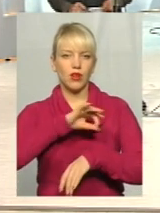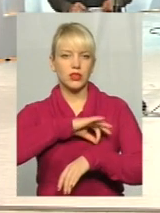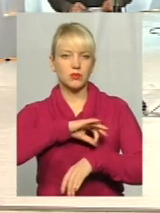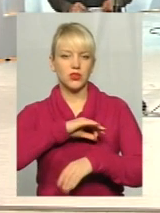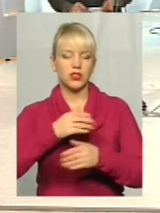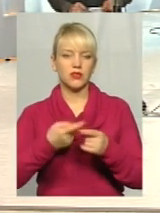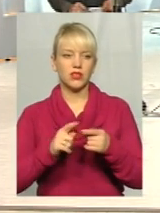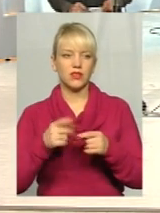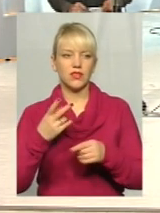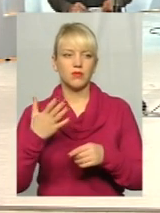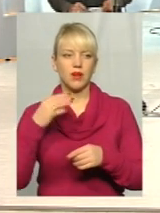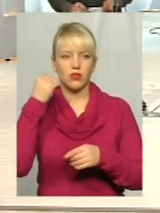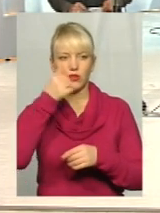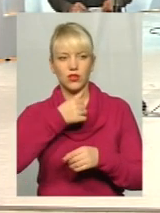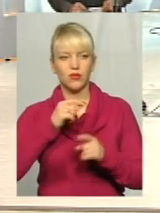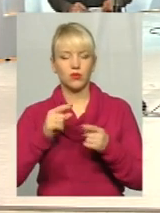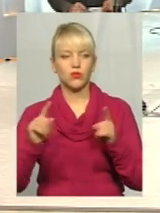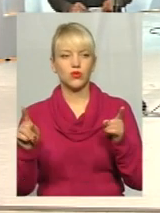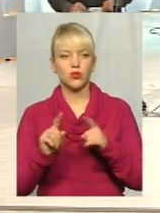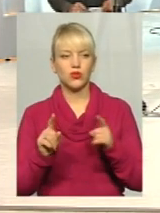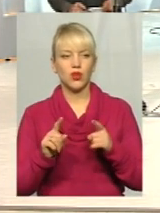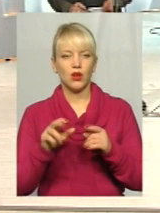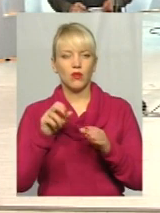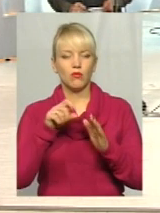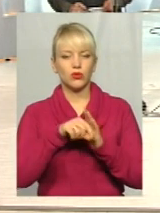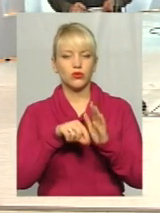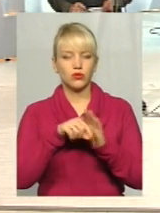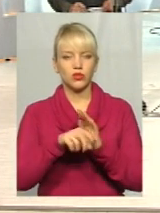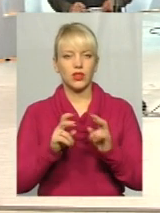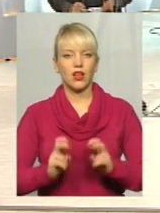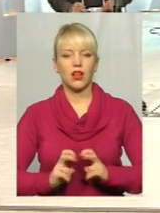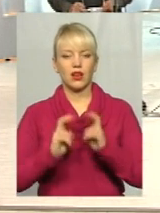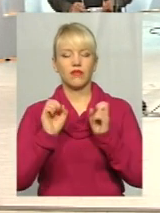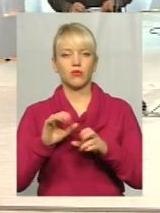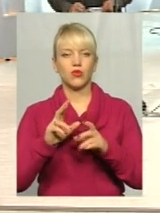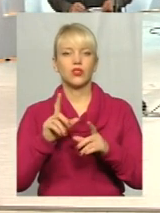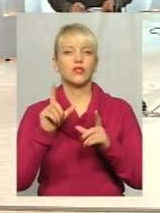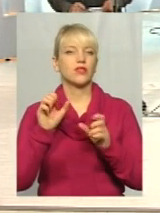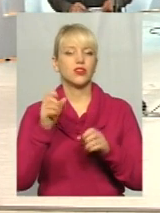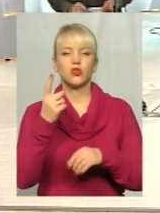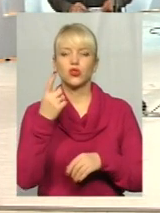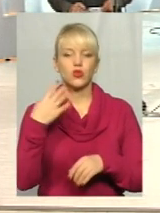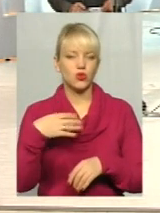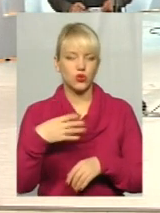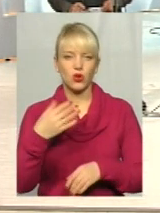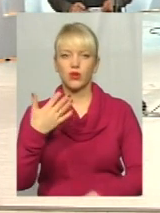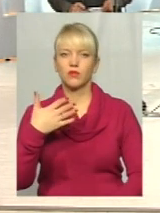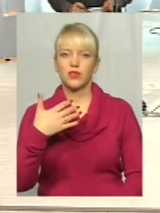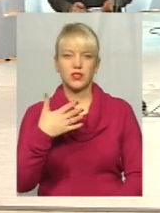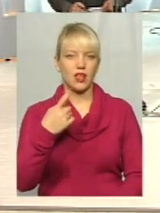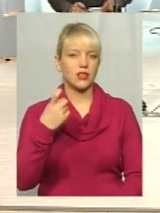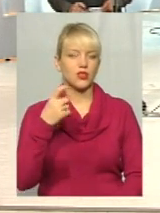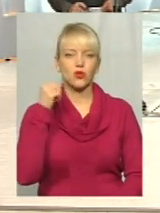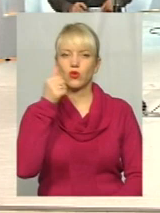25 років. Тому що, по суті, ліфт може діздати і 40 років, 50, і 100. І маємо і такі випадки,